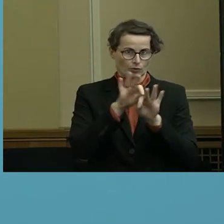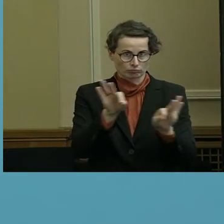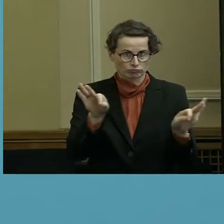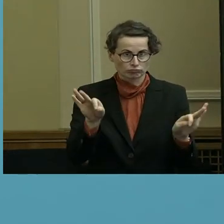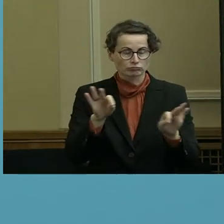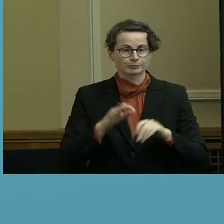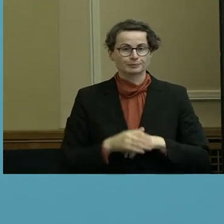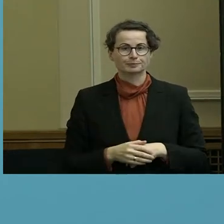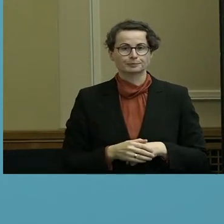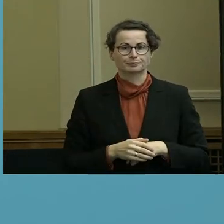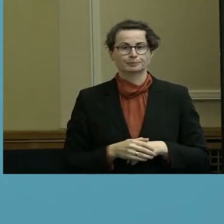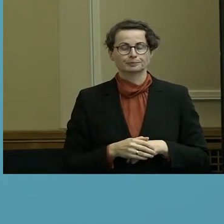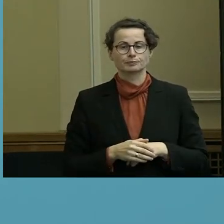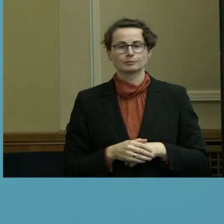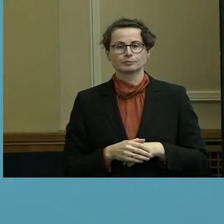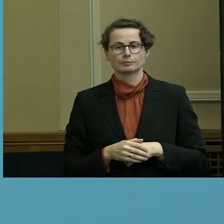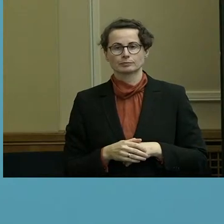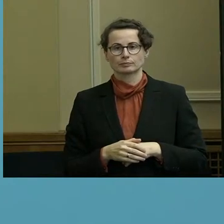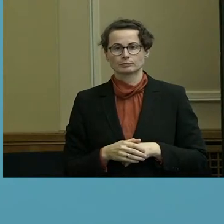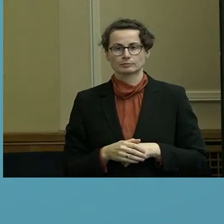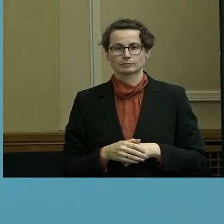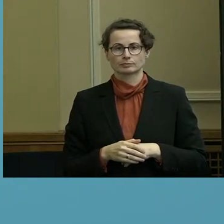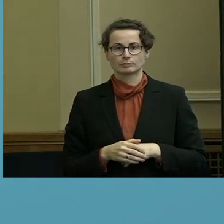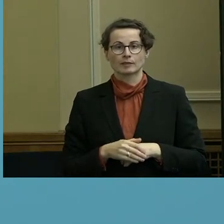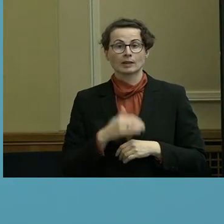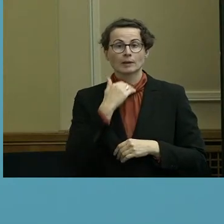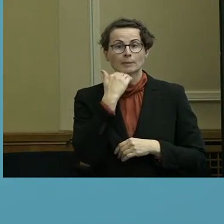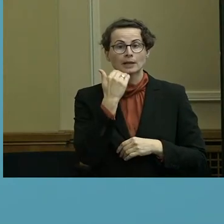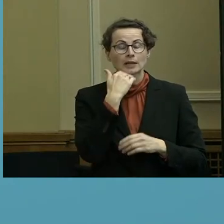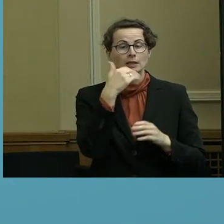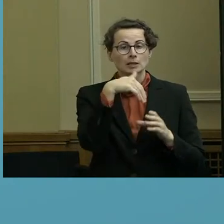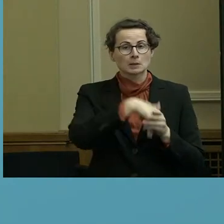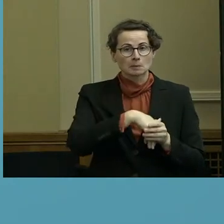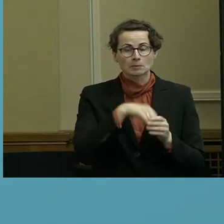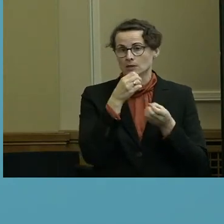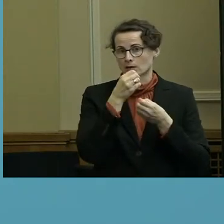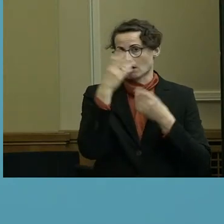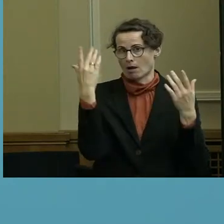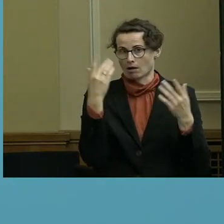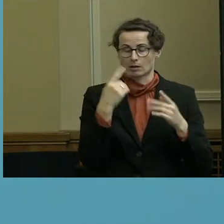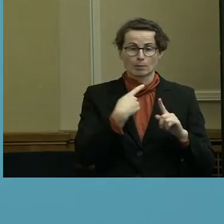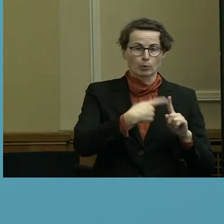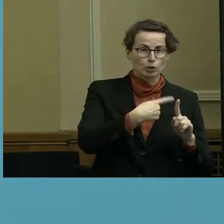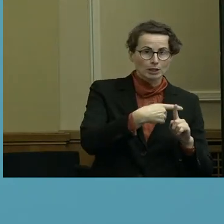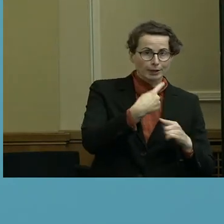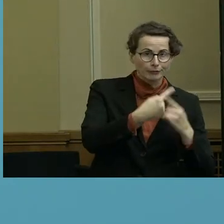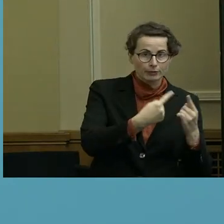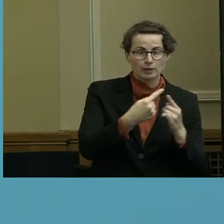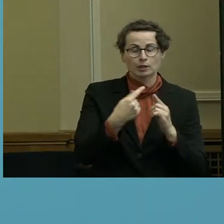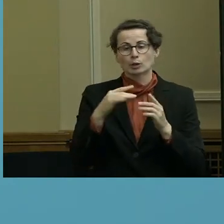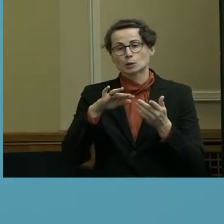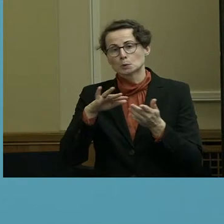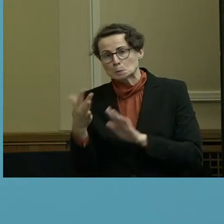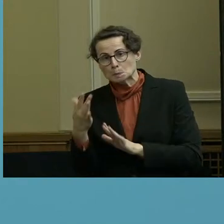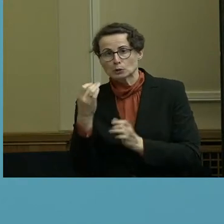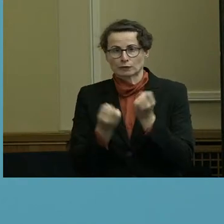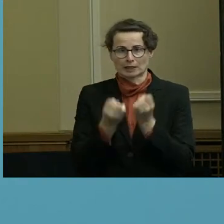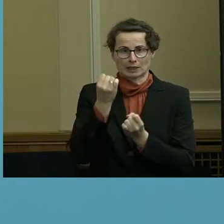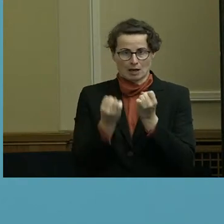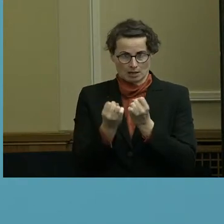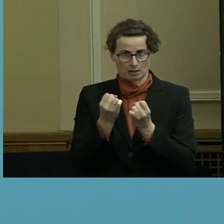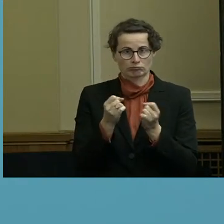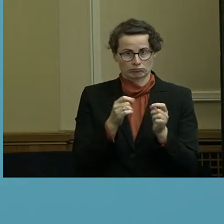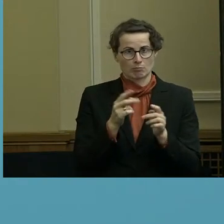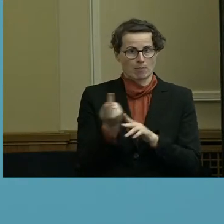Umfasst viel Licht. Es gibt auch einige Schattenelemente, zu denen ich dann was